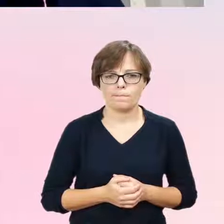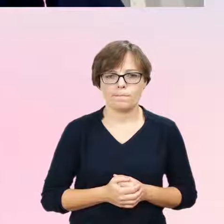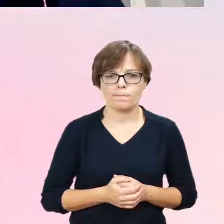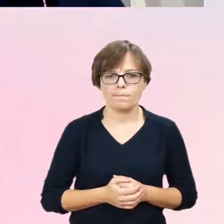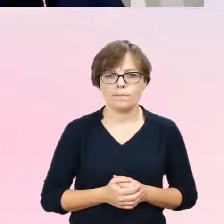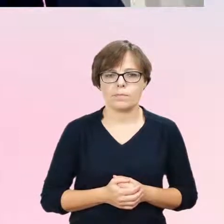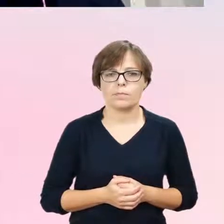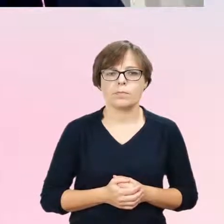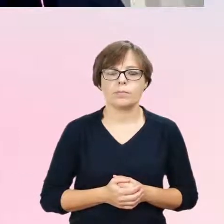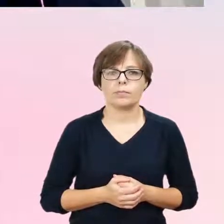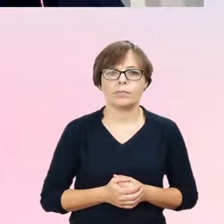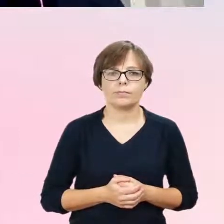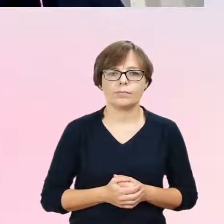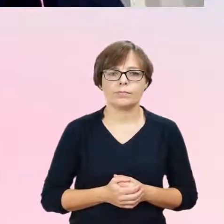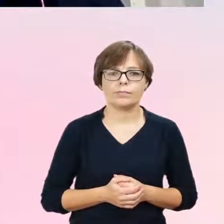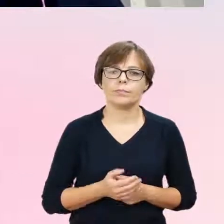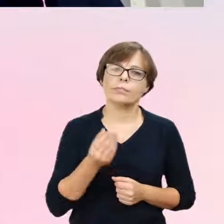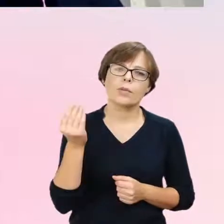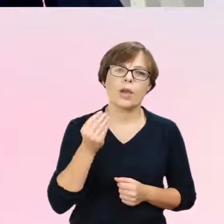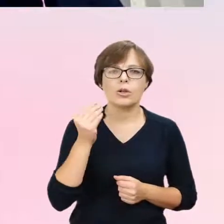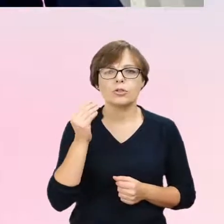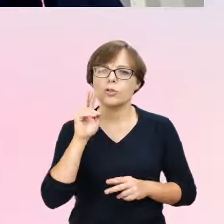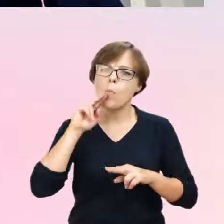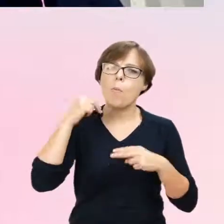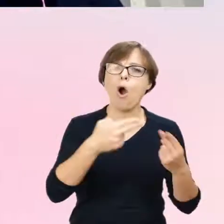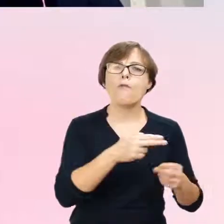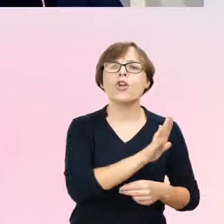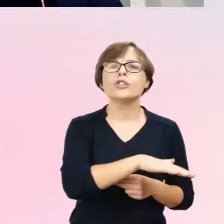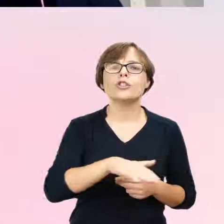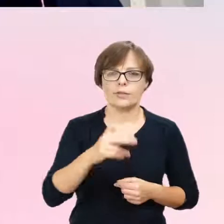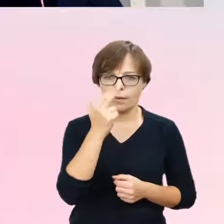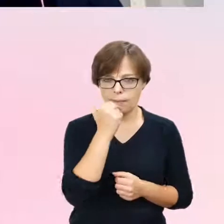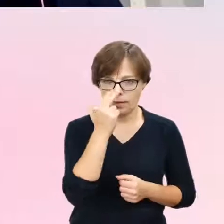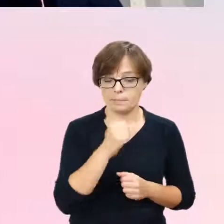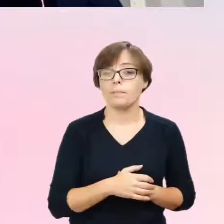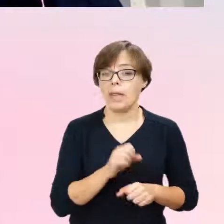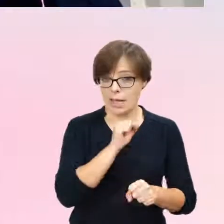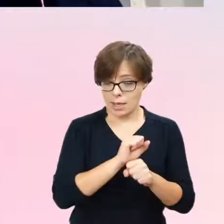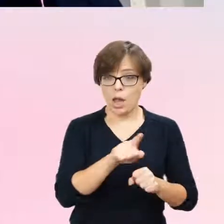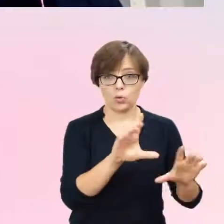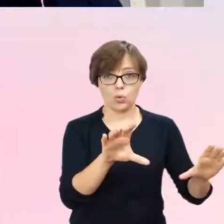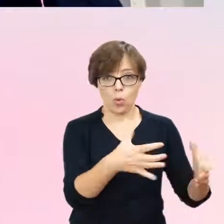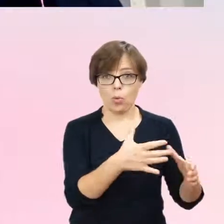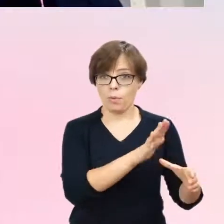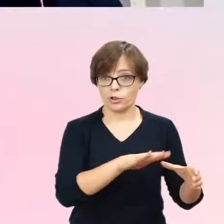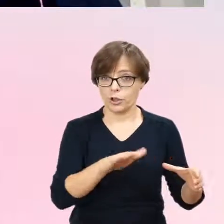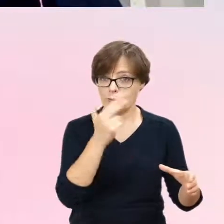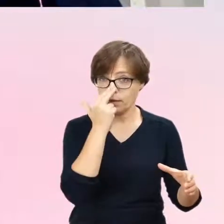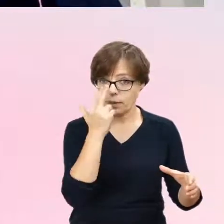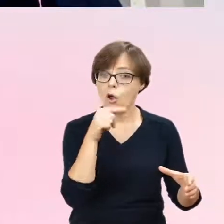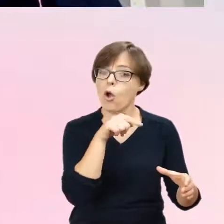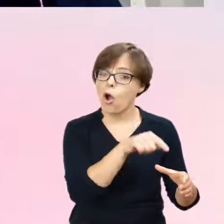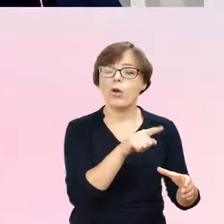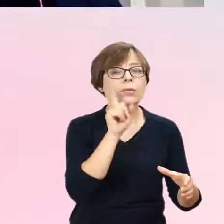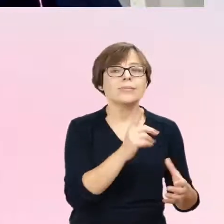I wróćmy do młodszych dzieci. Jest grupa dzieci, które bardzo intensywnie pragną